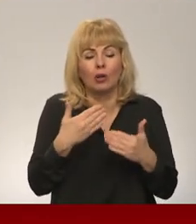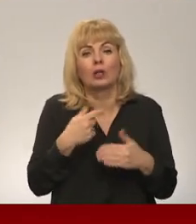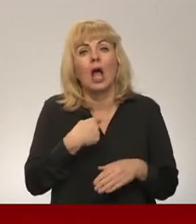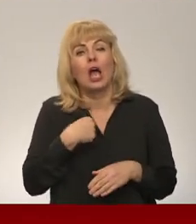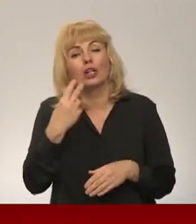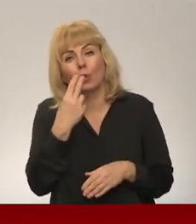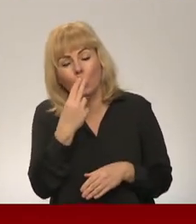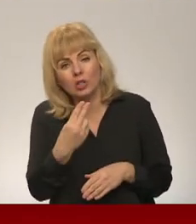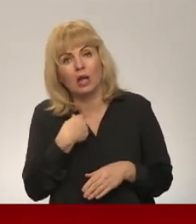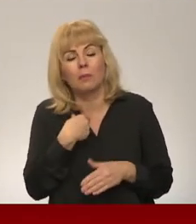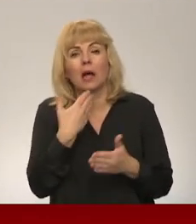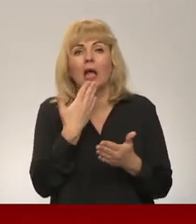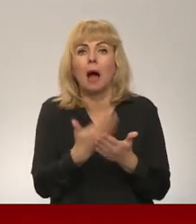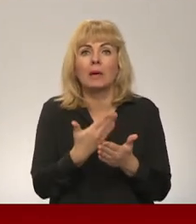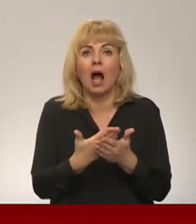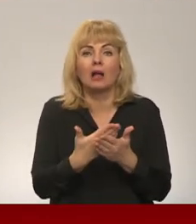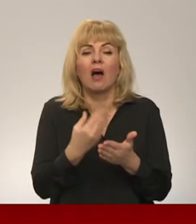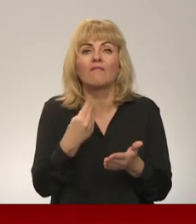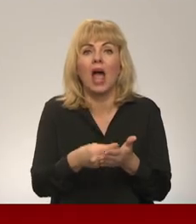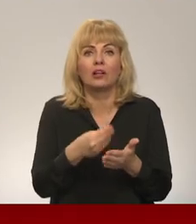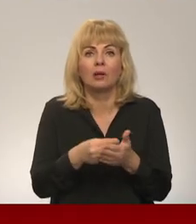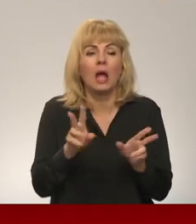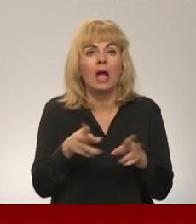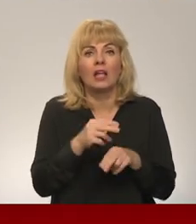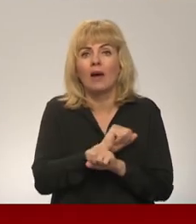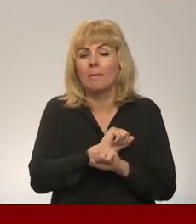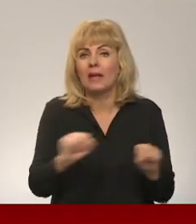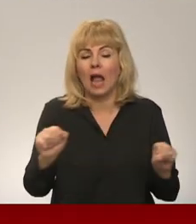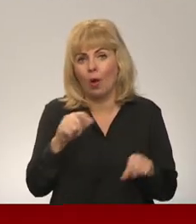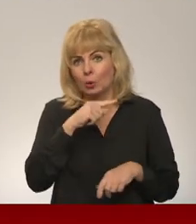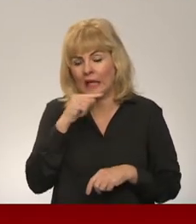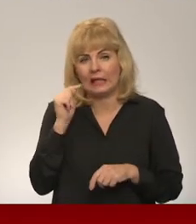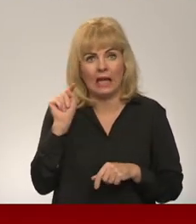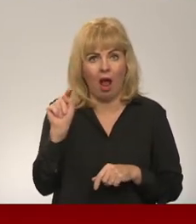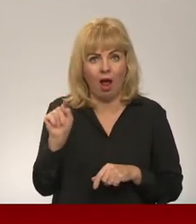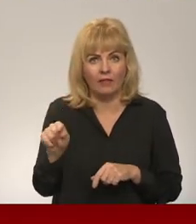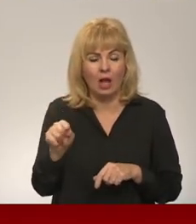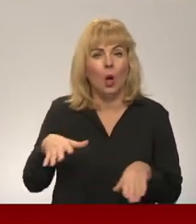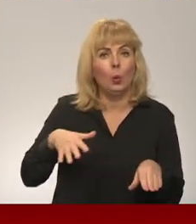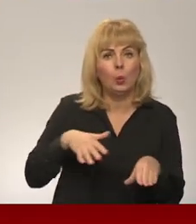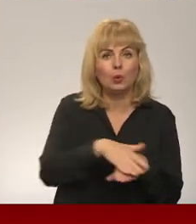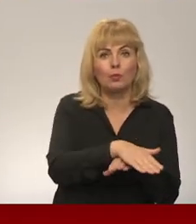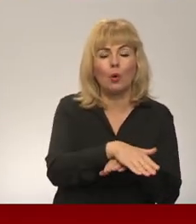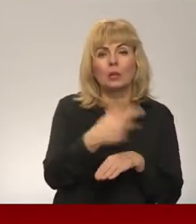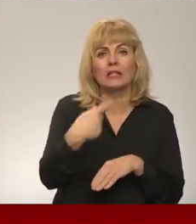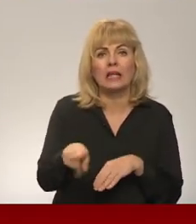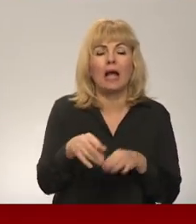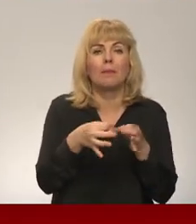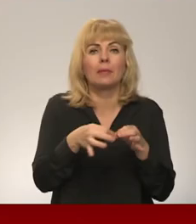ka mums nevajag piejaut, ka Krievijā uzbrūk citai brīvai